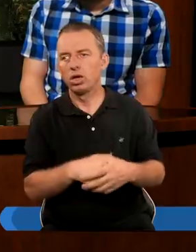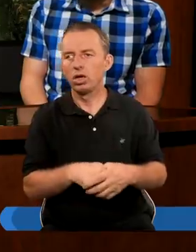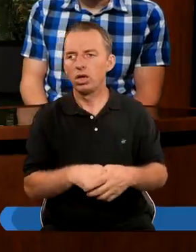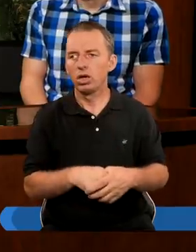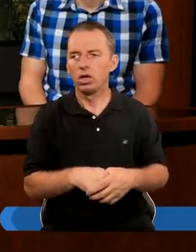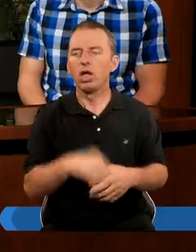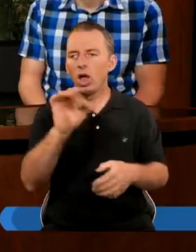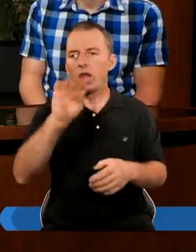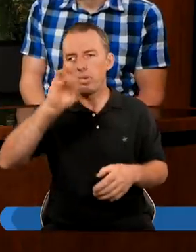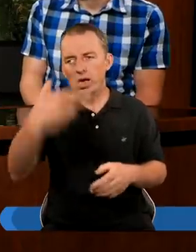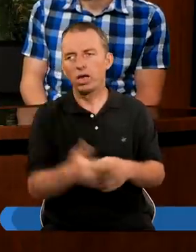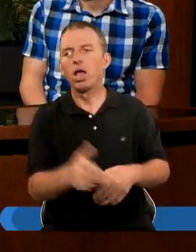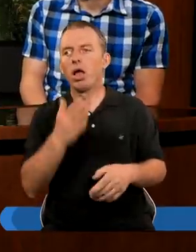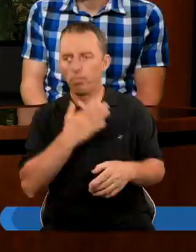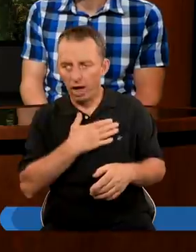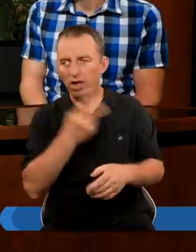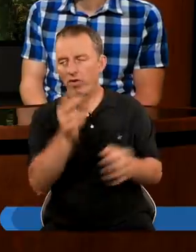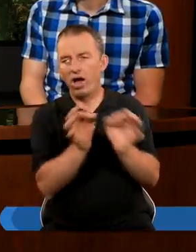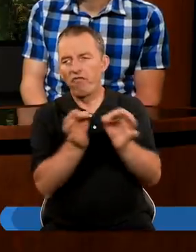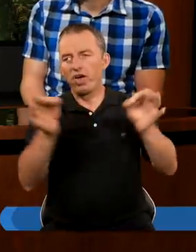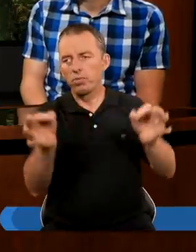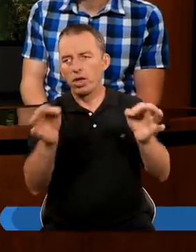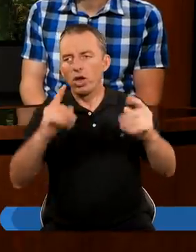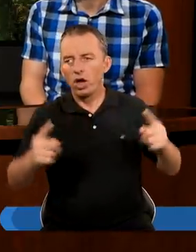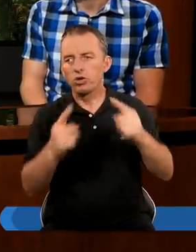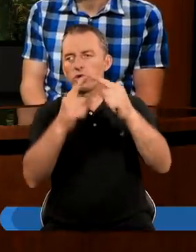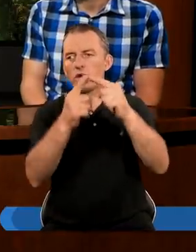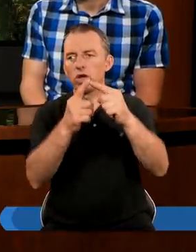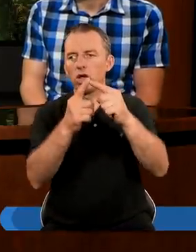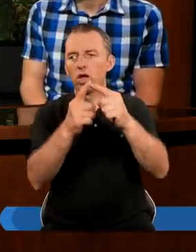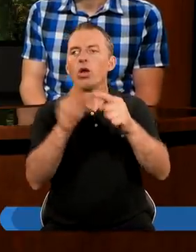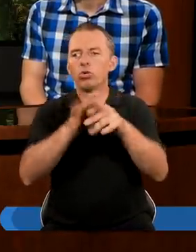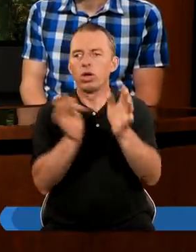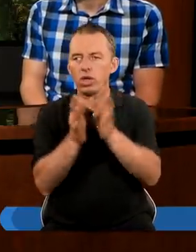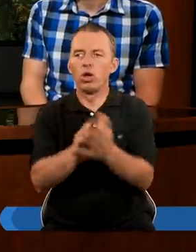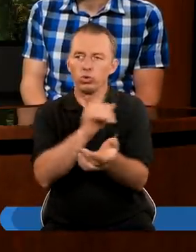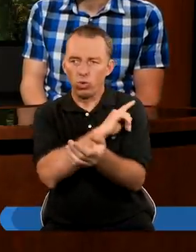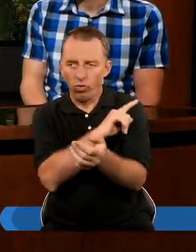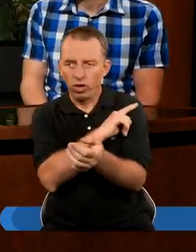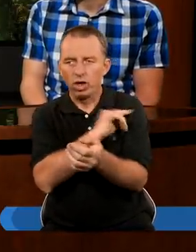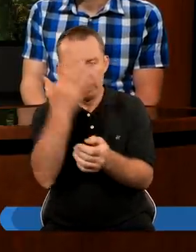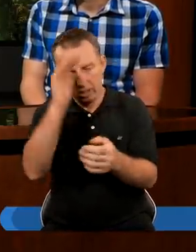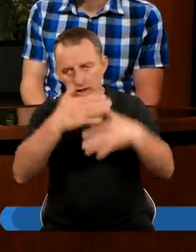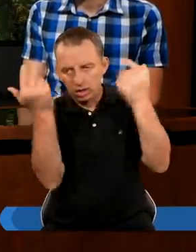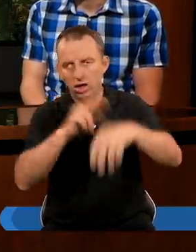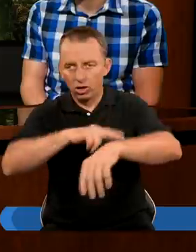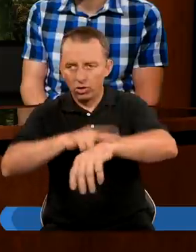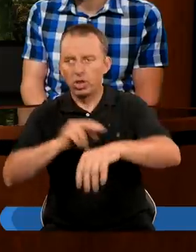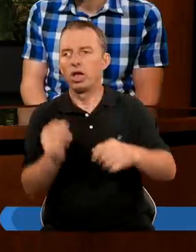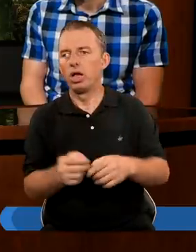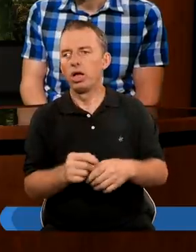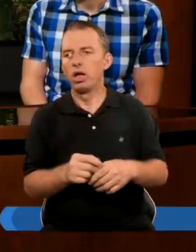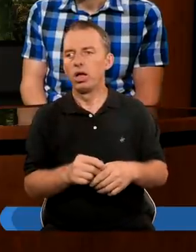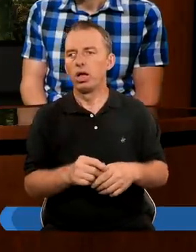Otóż to Armageddon ma dwa wymiary Tak naprawdę Nasz codzienny To co Jezus mówił Czuwajcie Nie znacie dnia ani